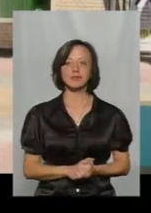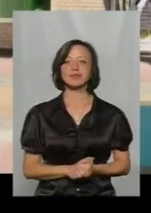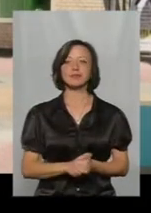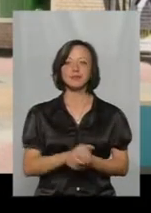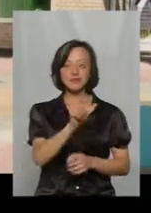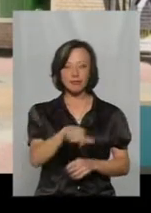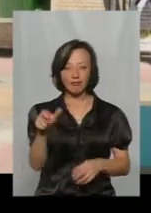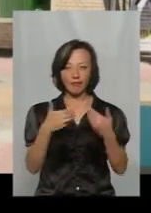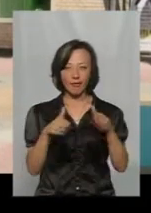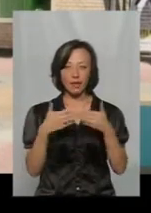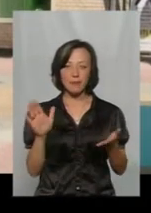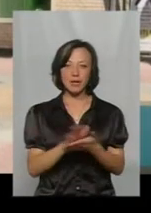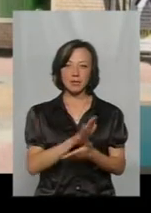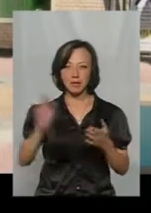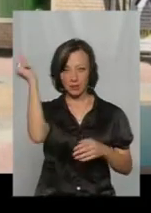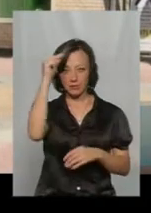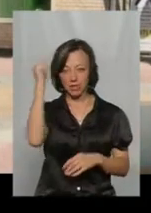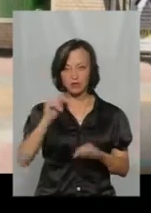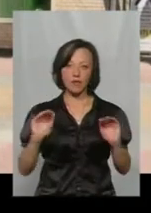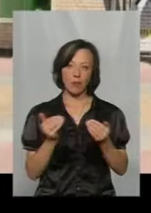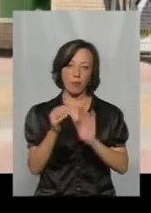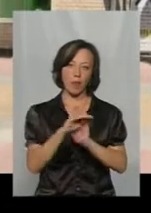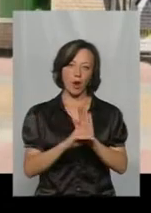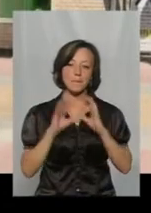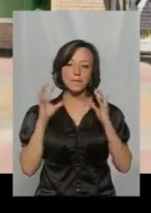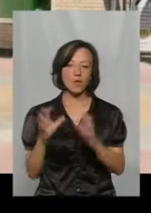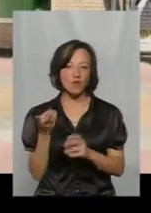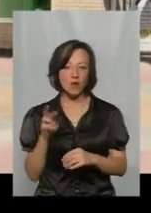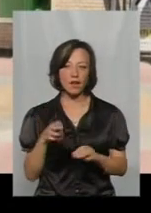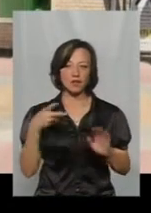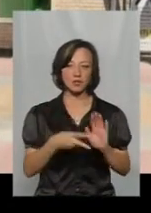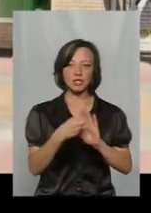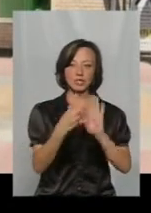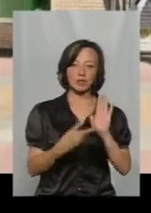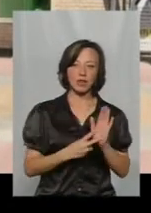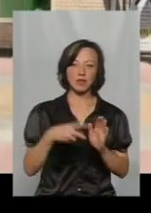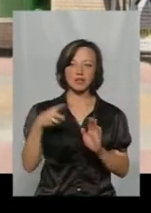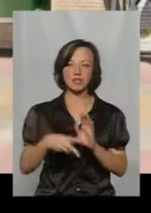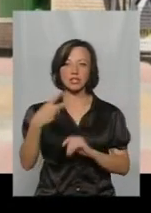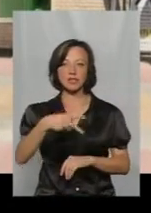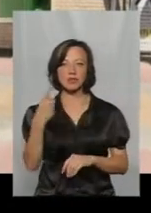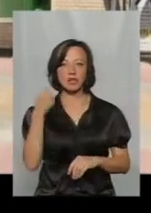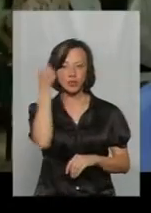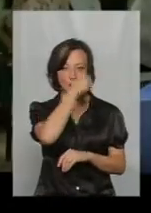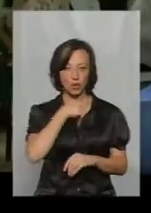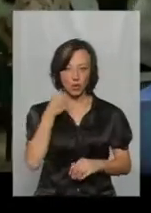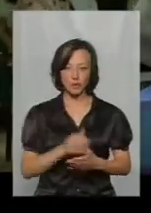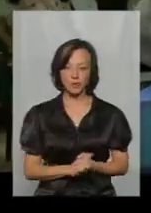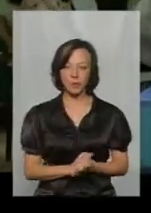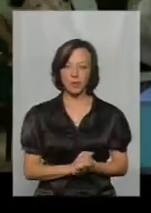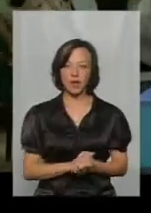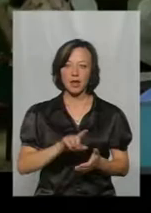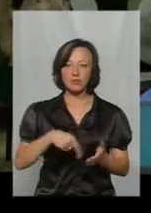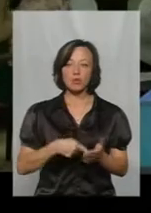слухачі мали змогу безоплатно навчатися у рамках програми піклування на 2017-2021 роки. З міського